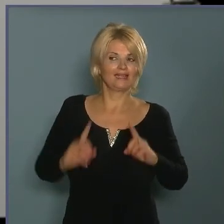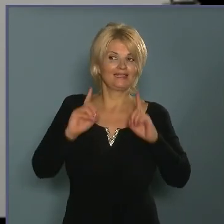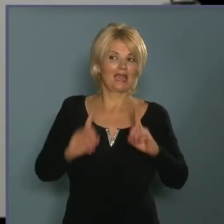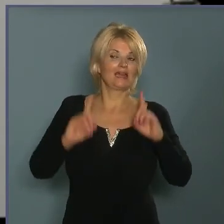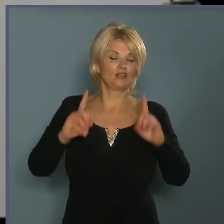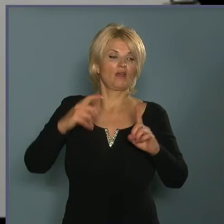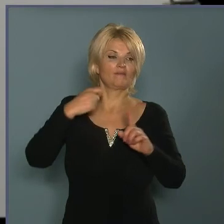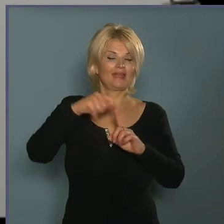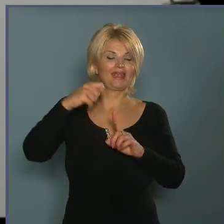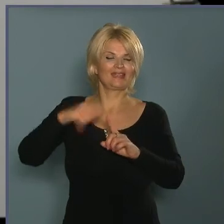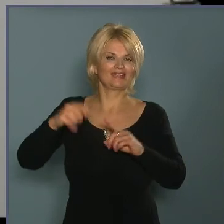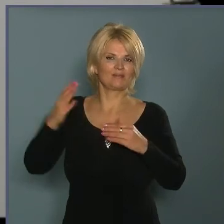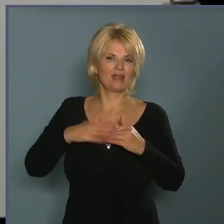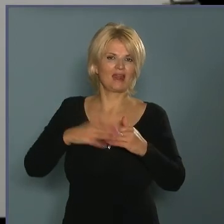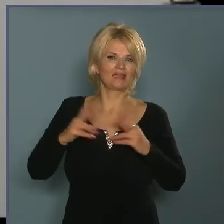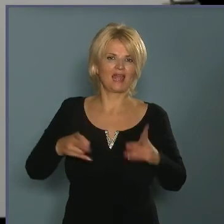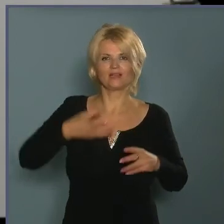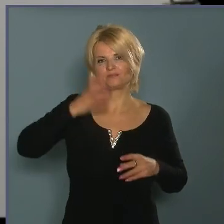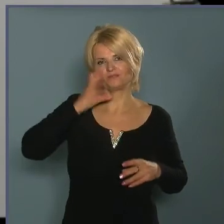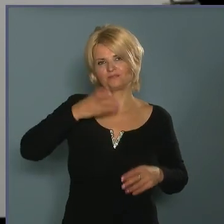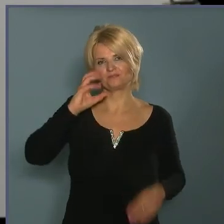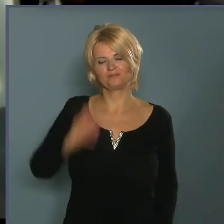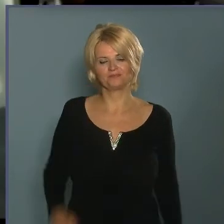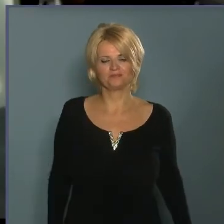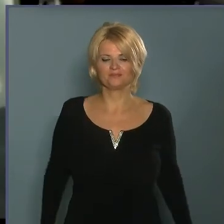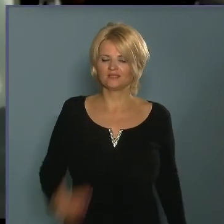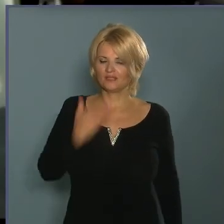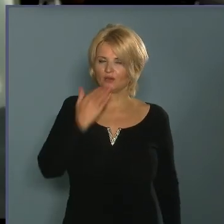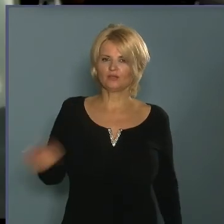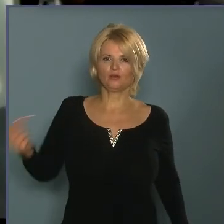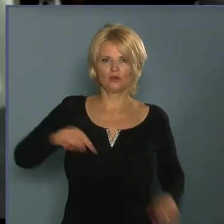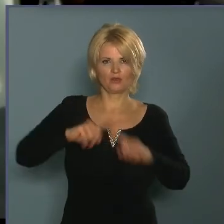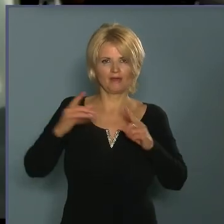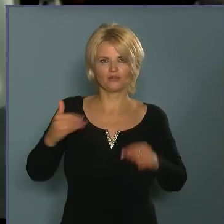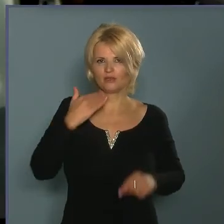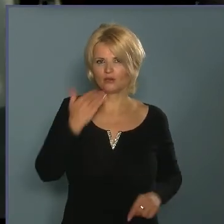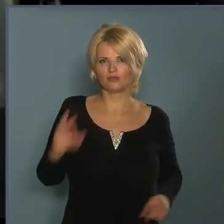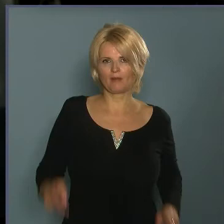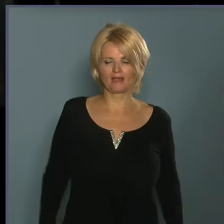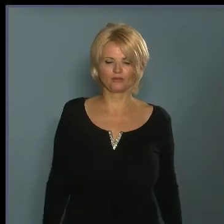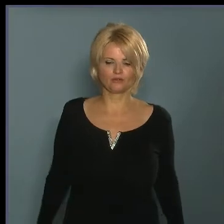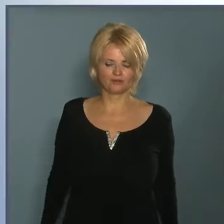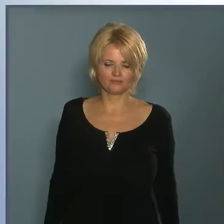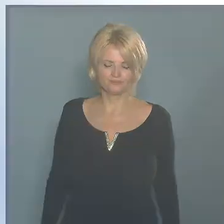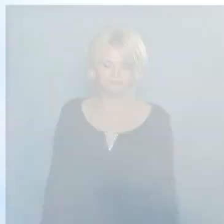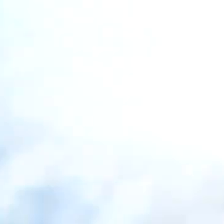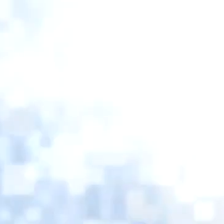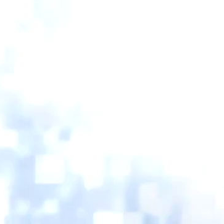mellett fogyasszunk, ami jól esik mértékkel. Köszönjük szépen, hogy jöjjön máskor is. Köszönöm a lehetőséget.